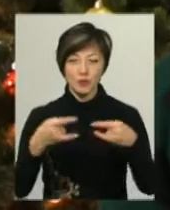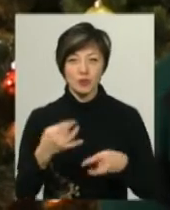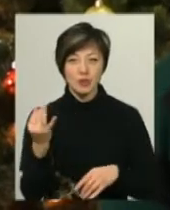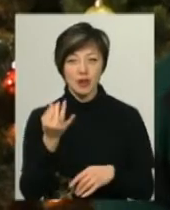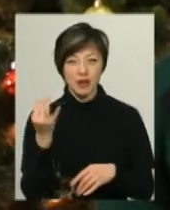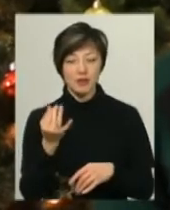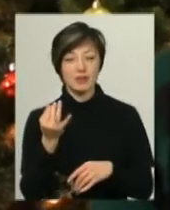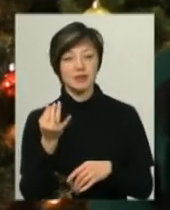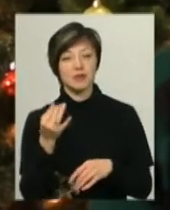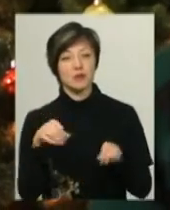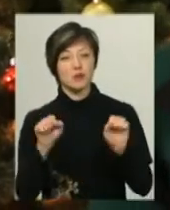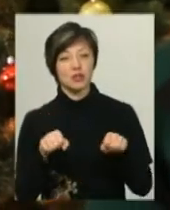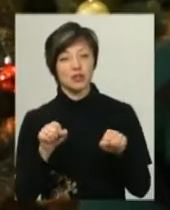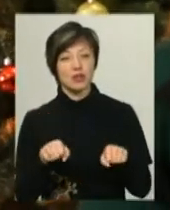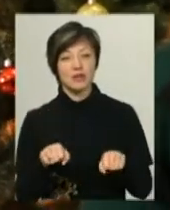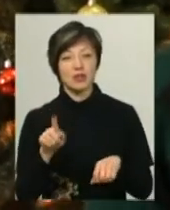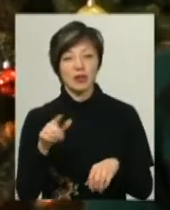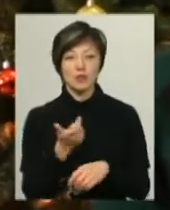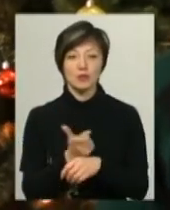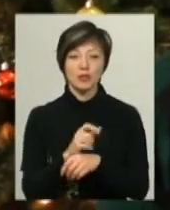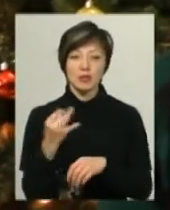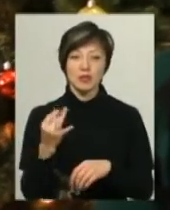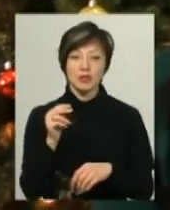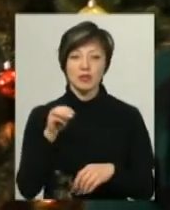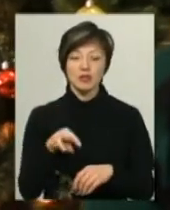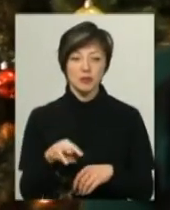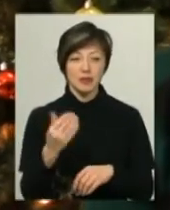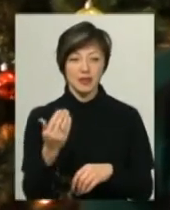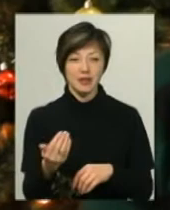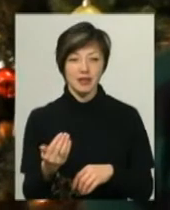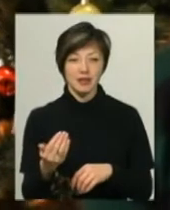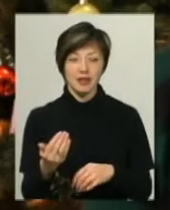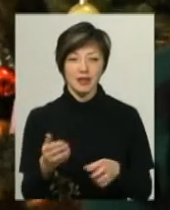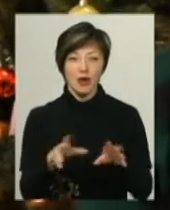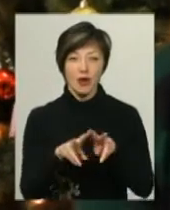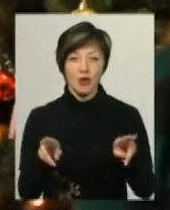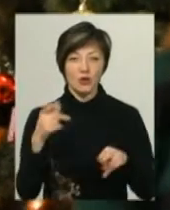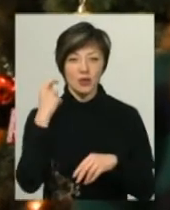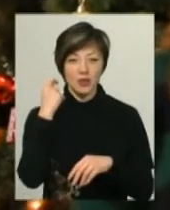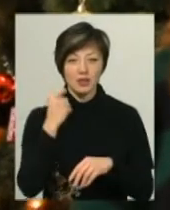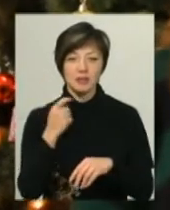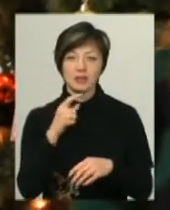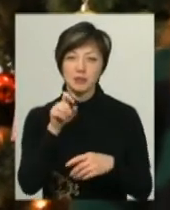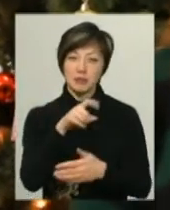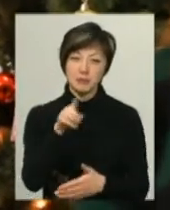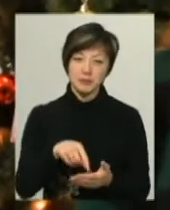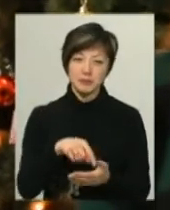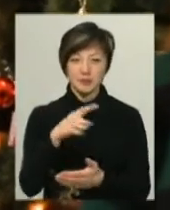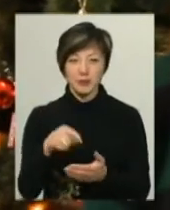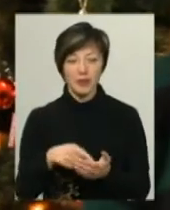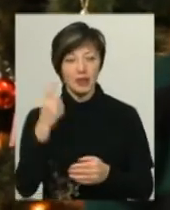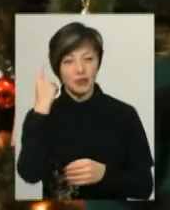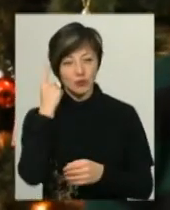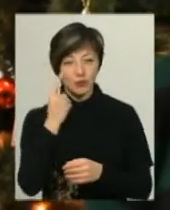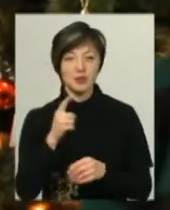зацікавлені, можливо навіть більш зацікавлені, ніж їхні однолітки. Вони задають запитання, я думаю,